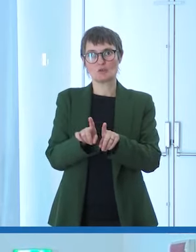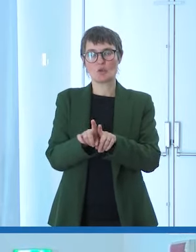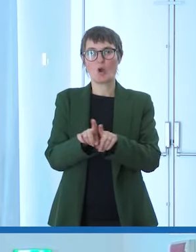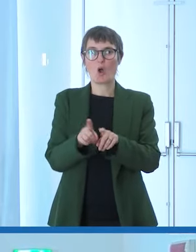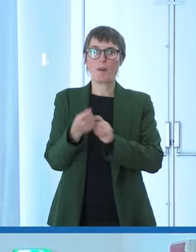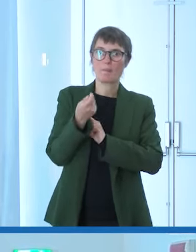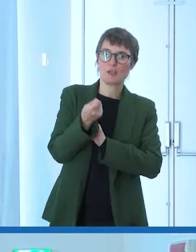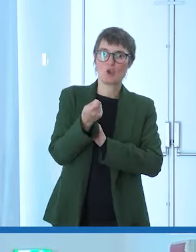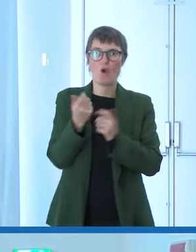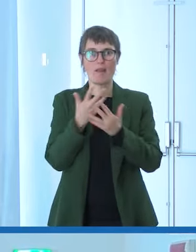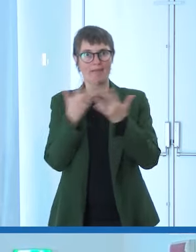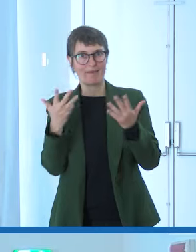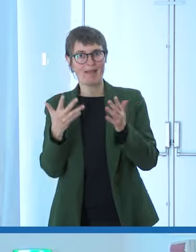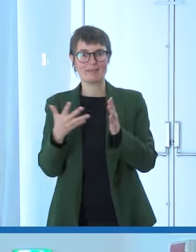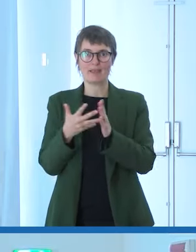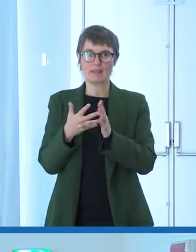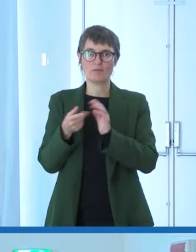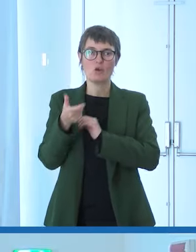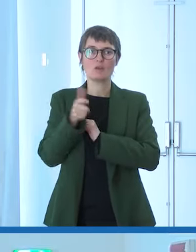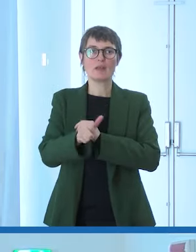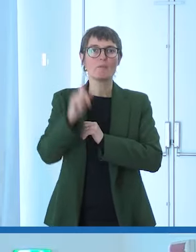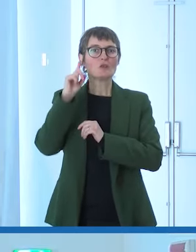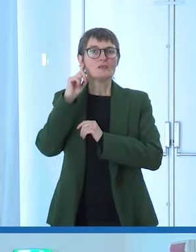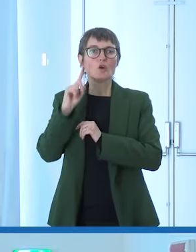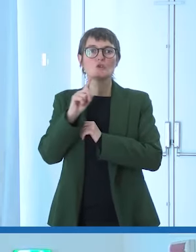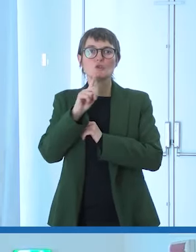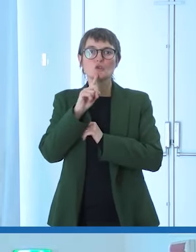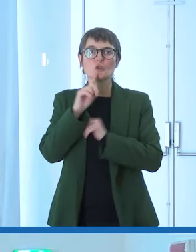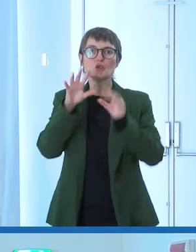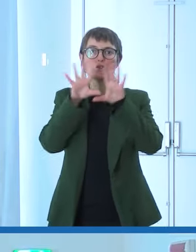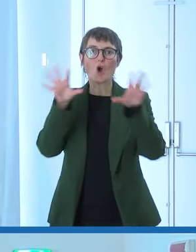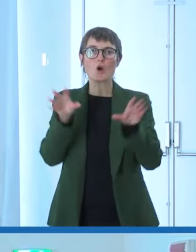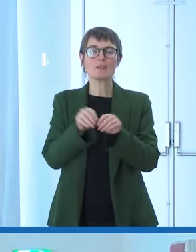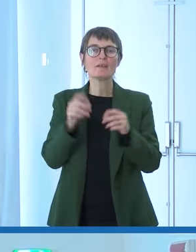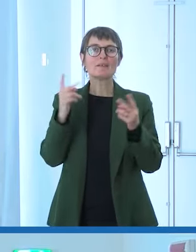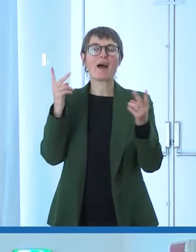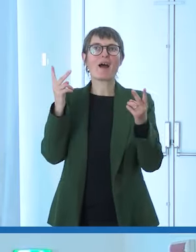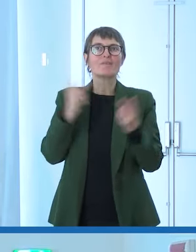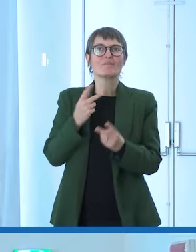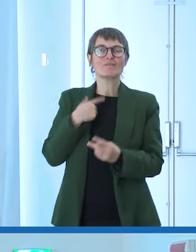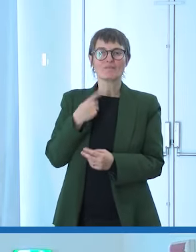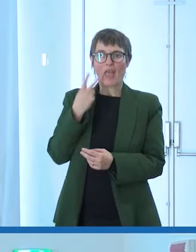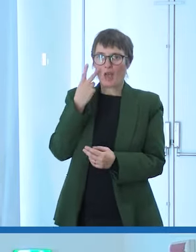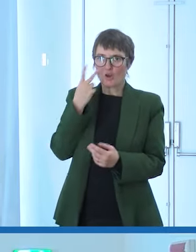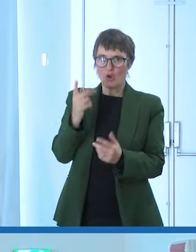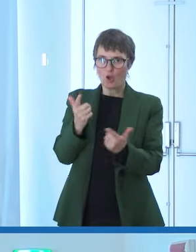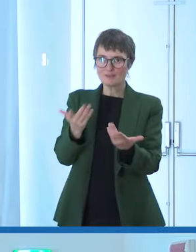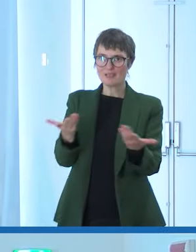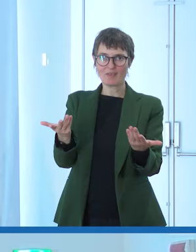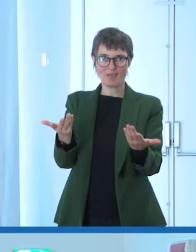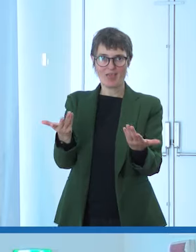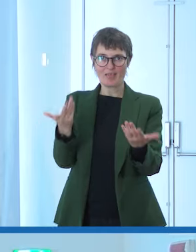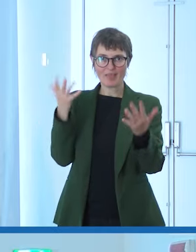difficoltà perché la sordità è una cosa che non si vede tanto non si percepisce quindi